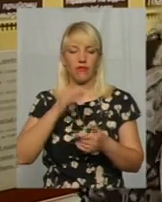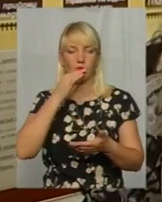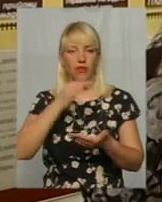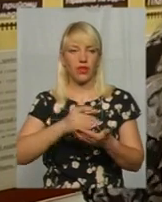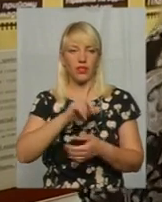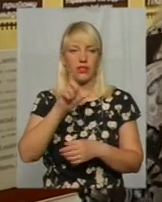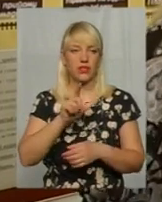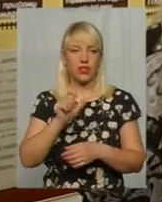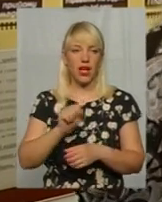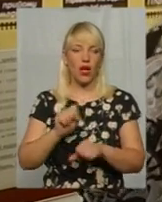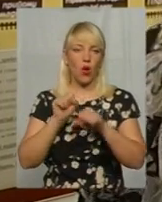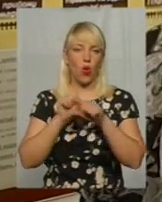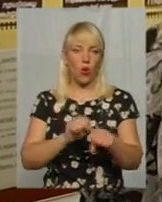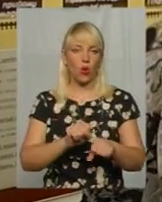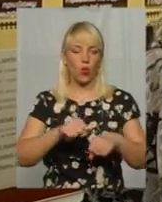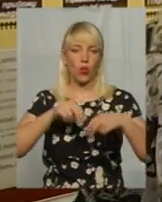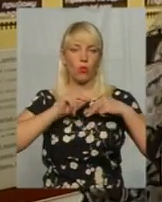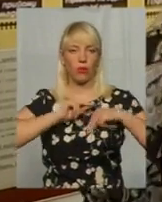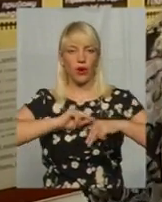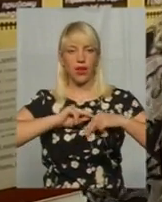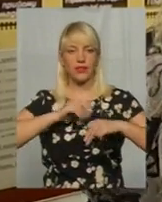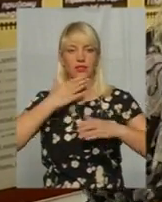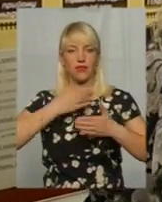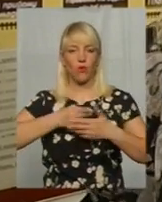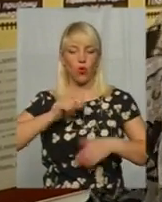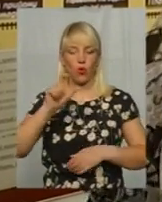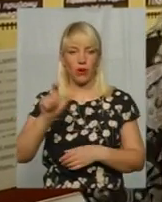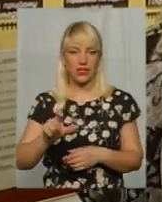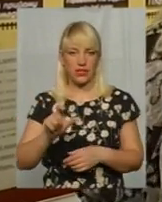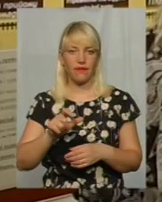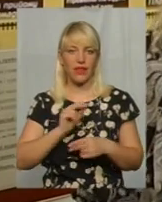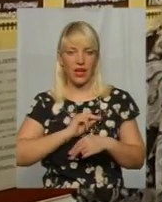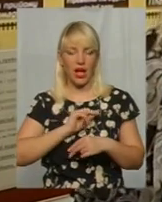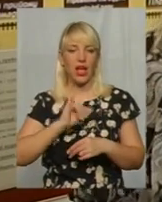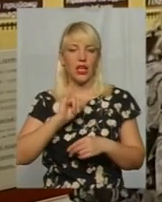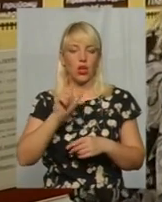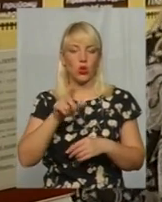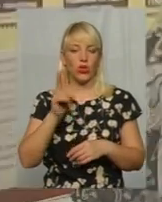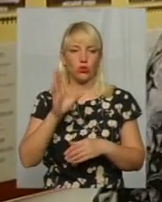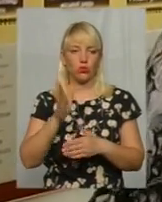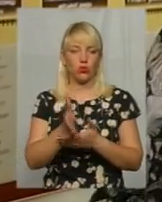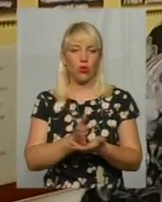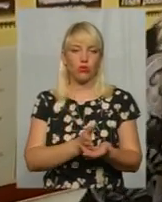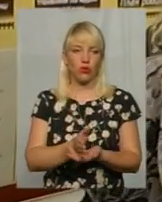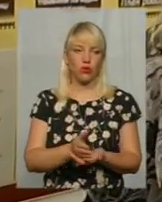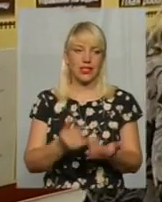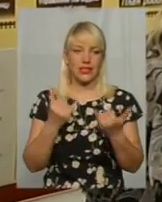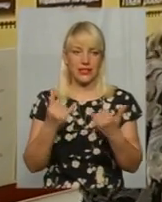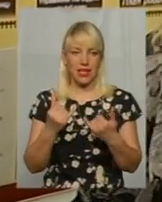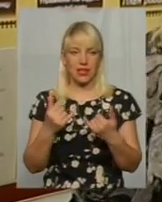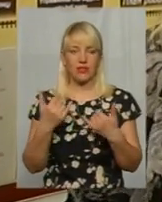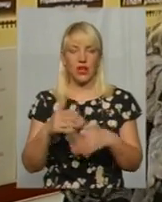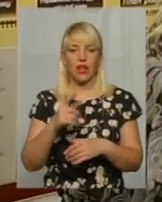праці своєї працівника і тих людей, які будуть обслуговуватися. Зараз на 1